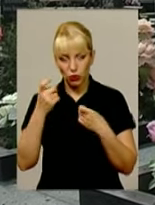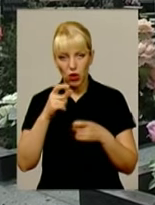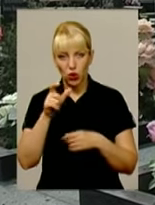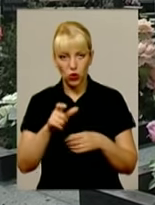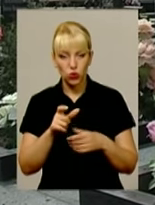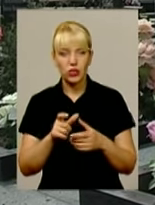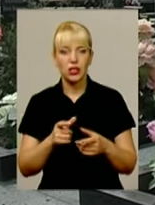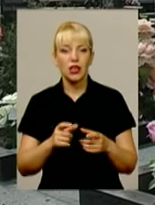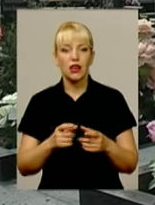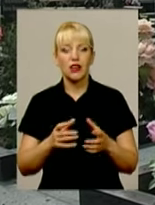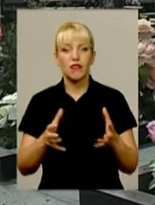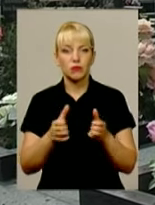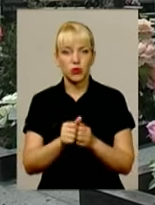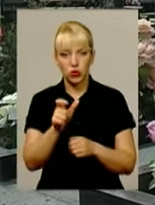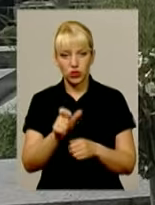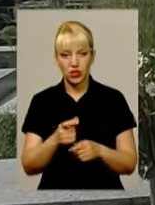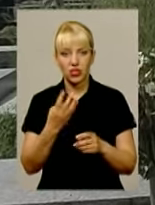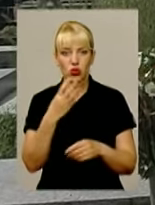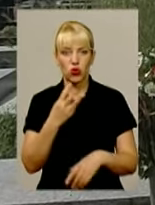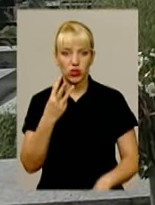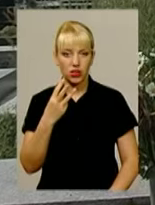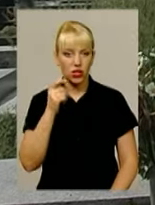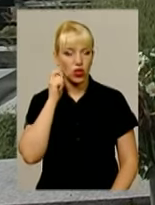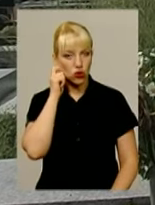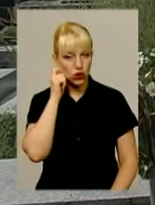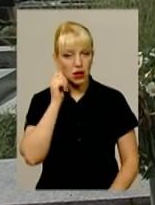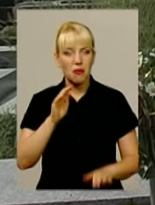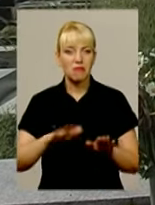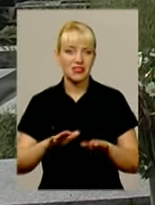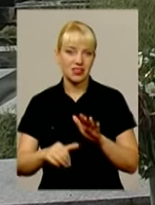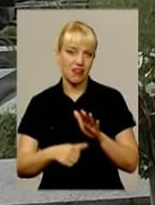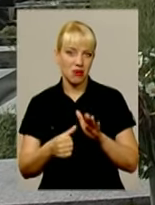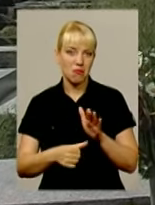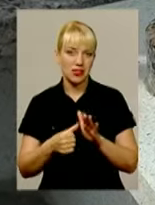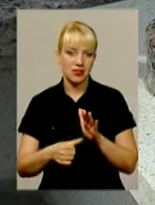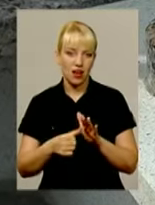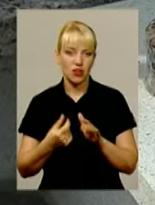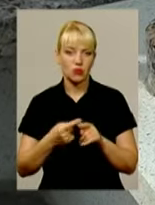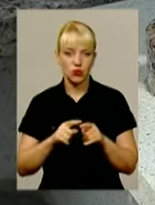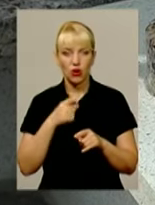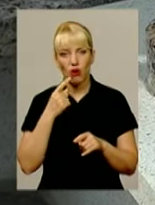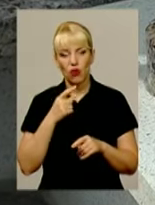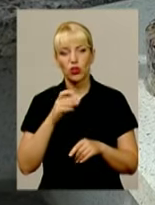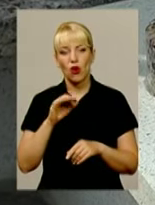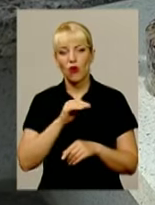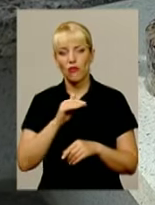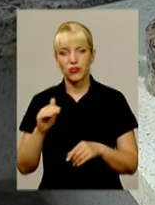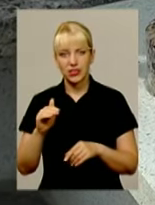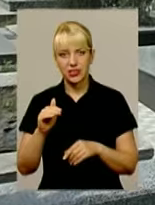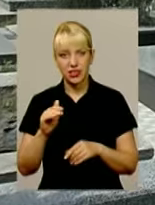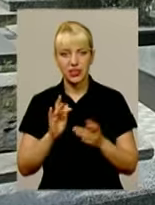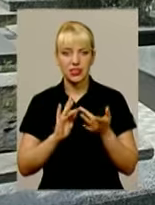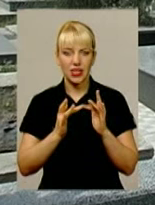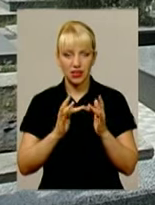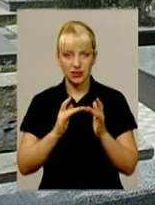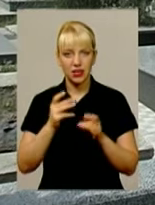особу зловмисника. Ним виявився 43-річний місцевий безхатько. Йдеться в повідомленні на офіційному сайті Хмельницького обласного управління